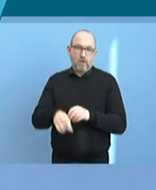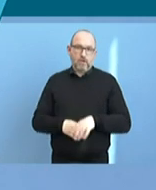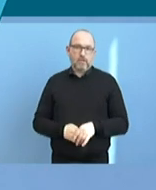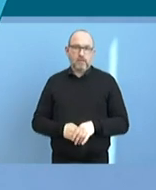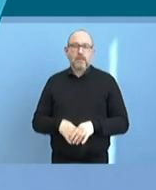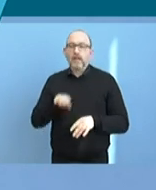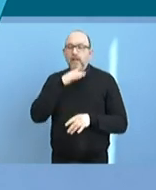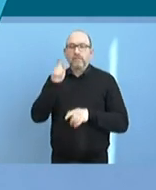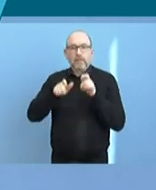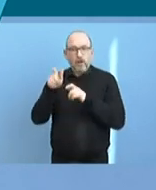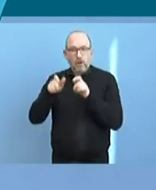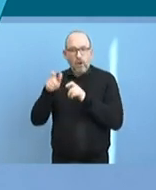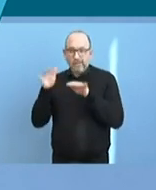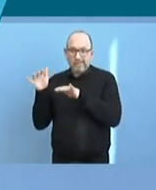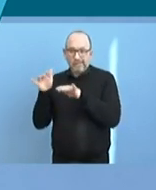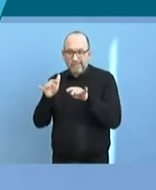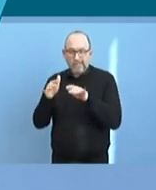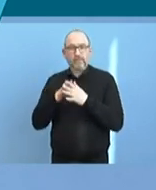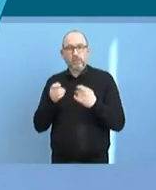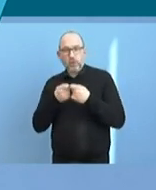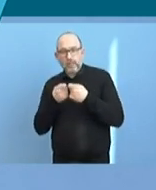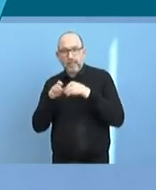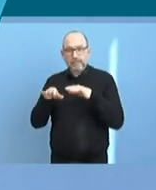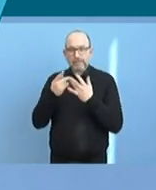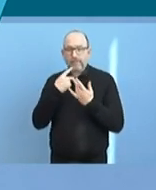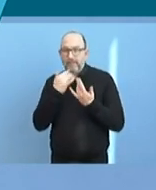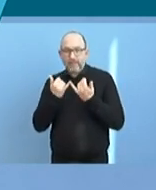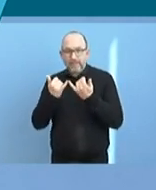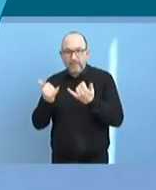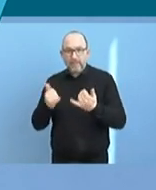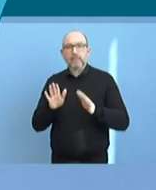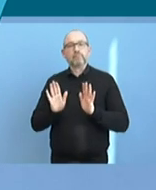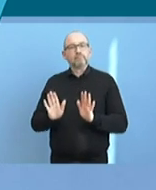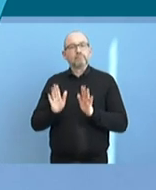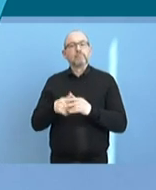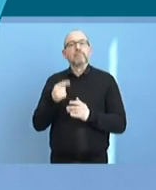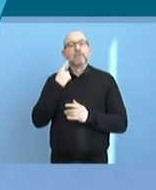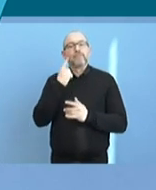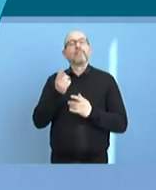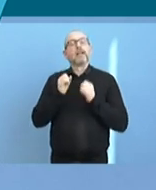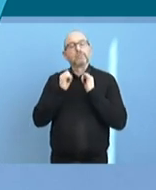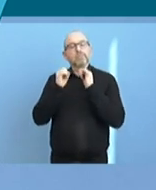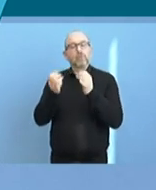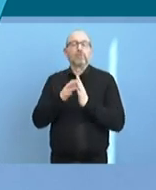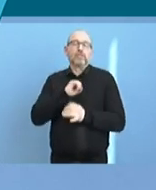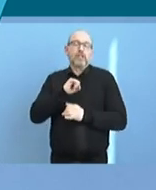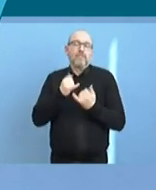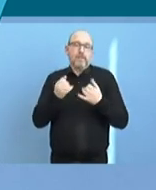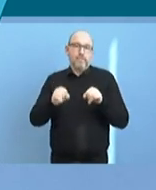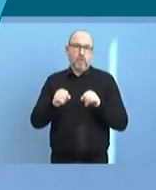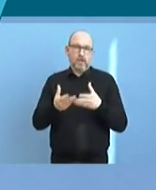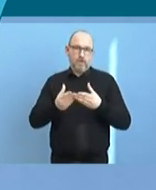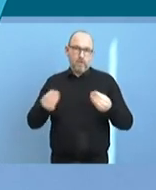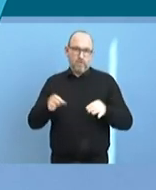viele Leute auf einmal, die versuchen, Kontakt aufzunehmen. Wir sind da dran. Wir haben das im Blick und versuchen, so schnell wie möglich eine Lösung hinzubekommen.